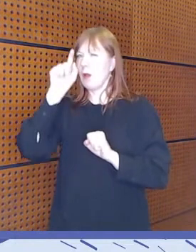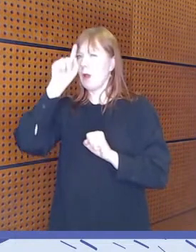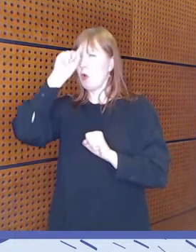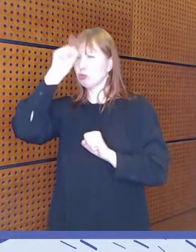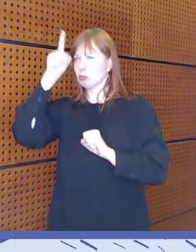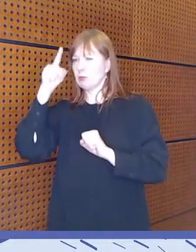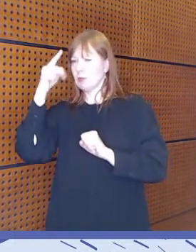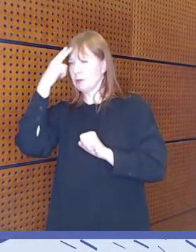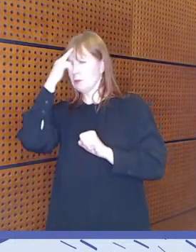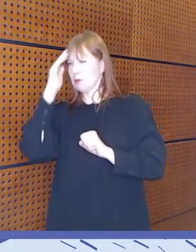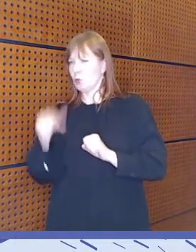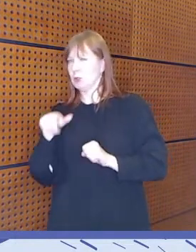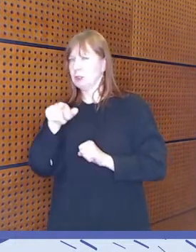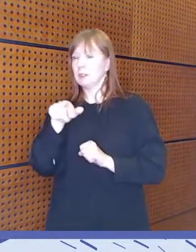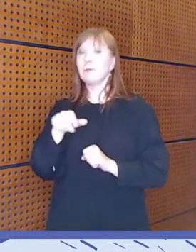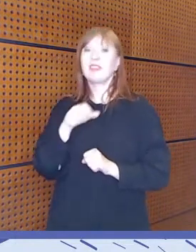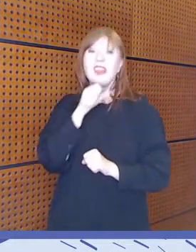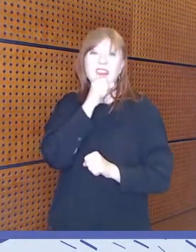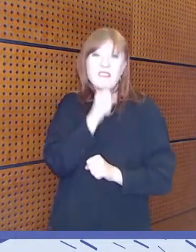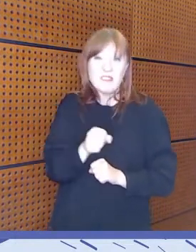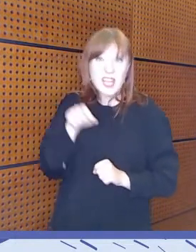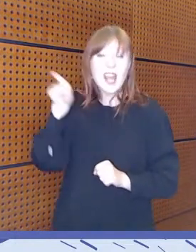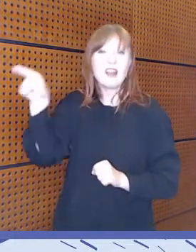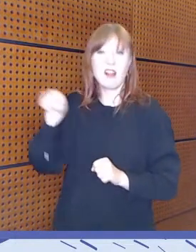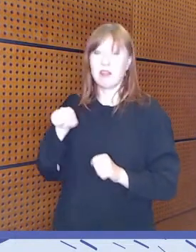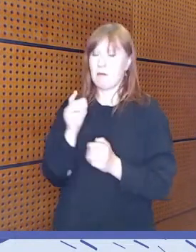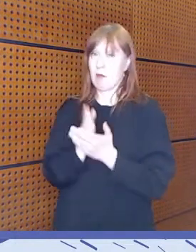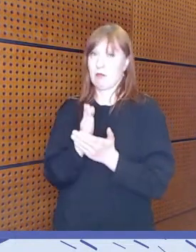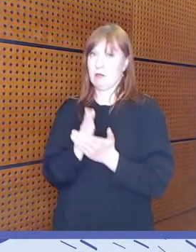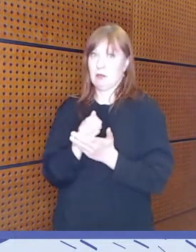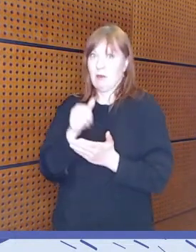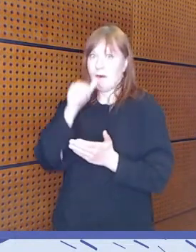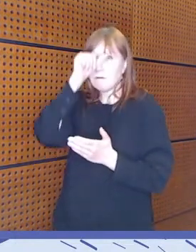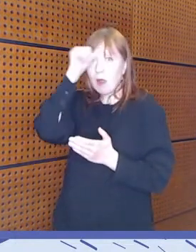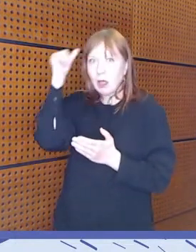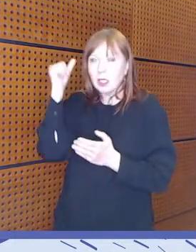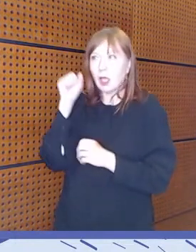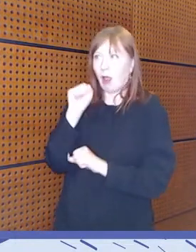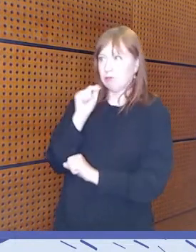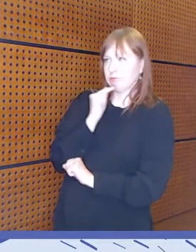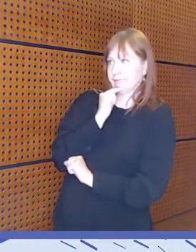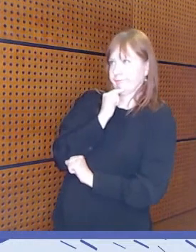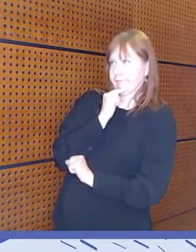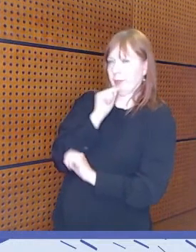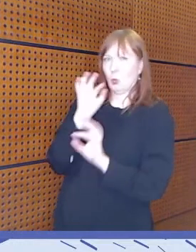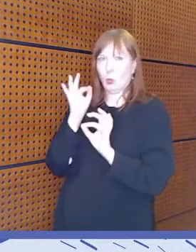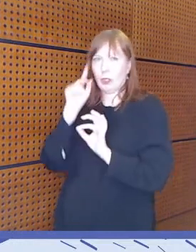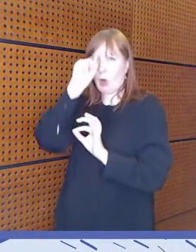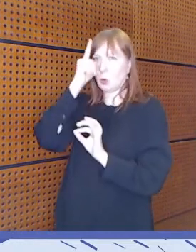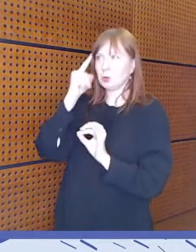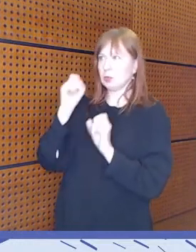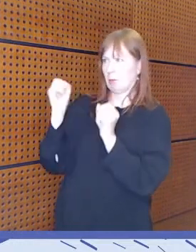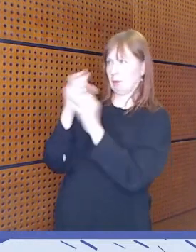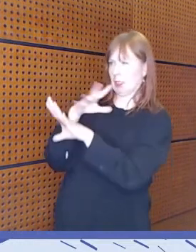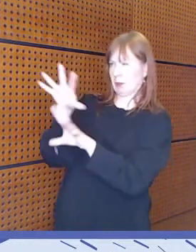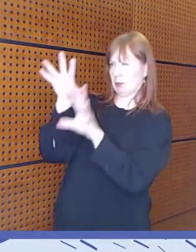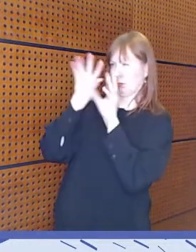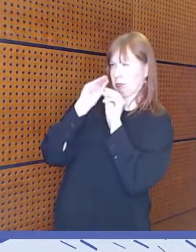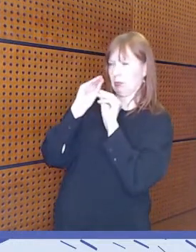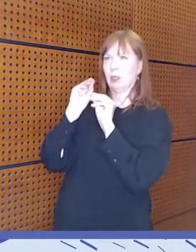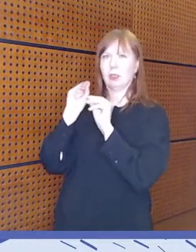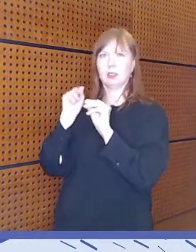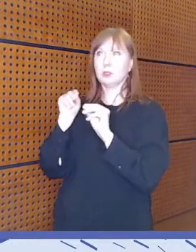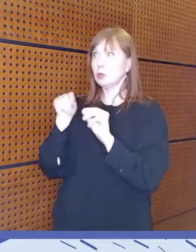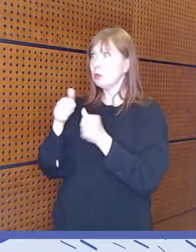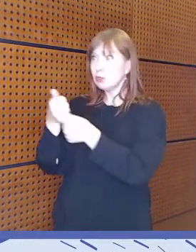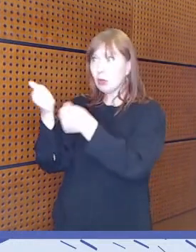Venäjällä voi ollakin aika haasteellista olla medialukutaitoinen, kun kaikesta mediasta tulee melkein samaa